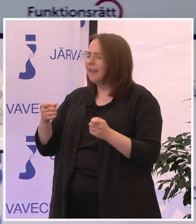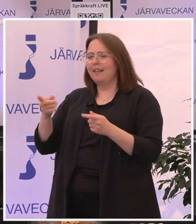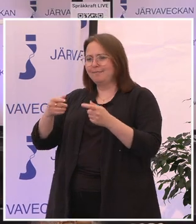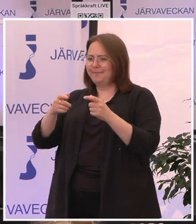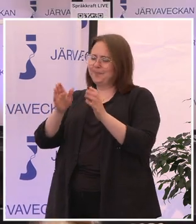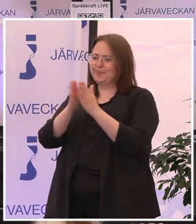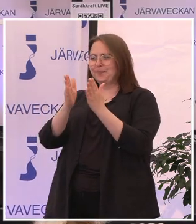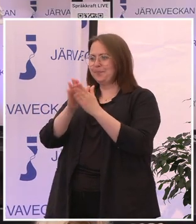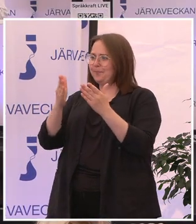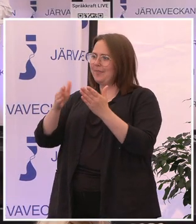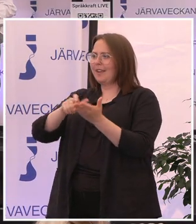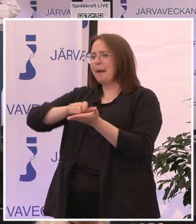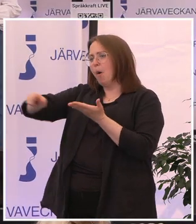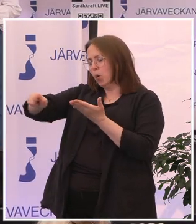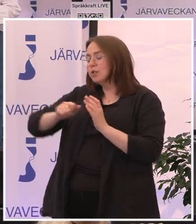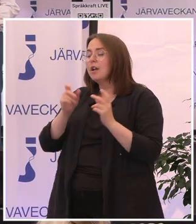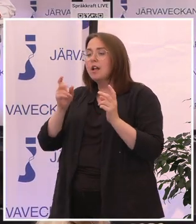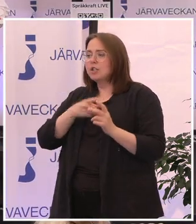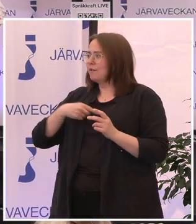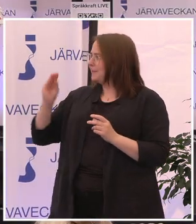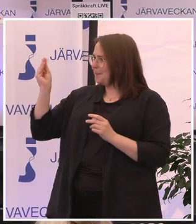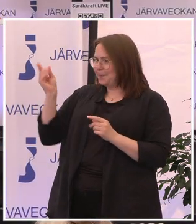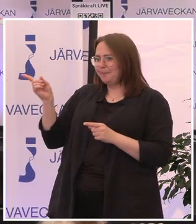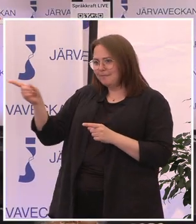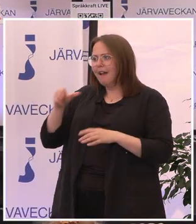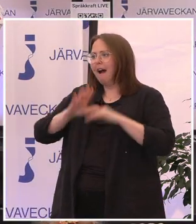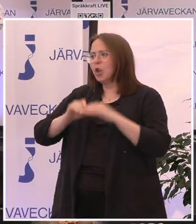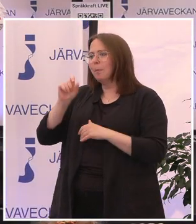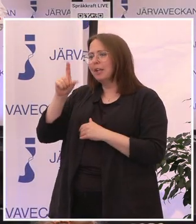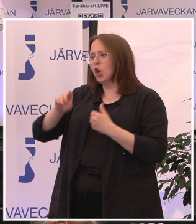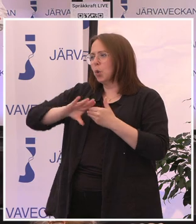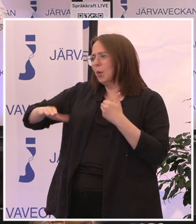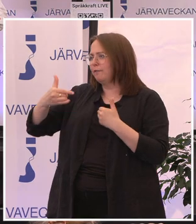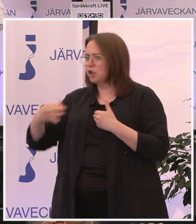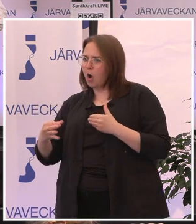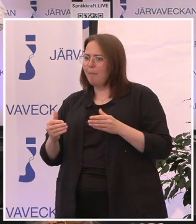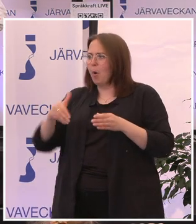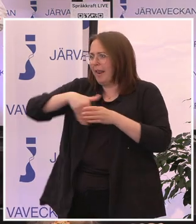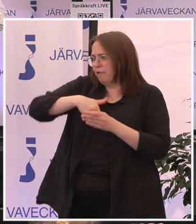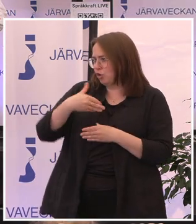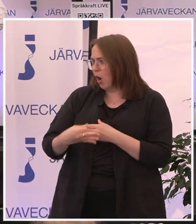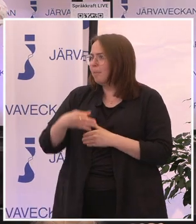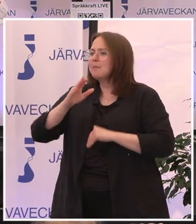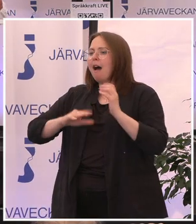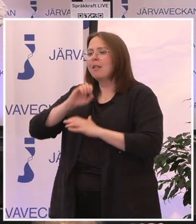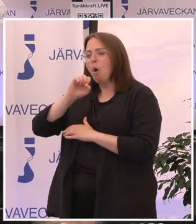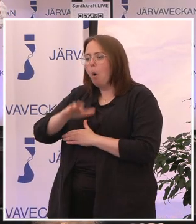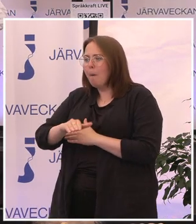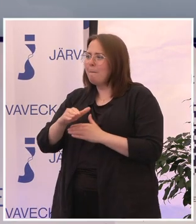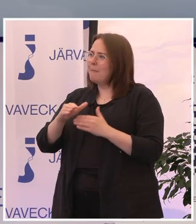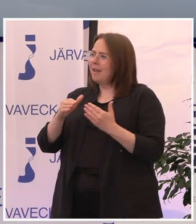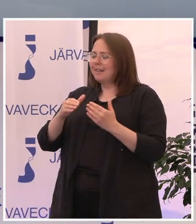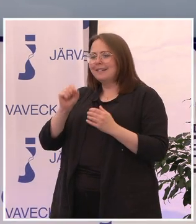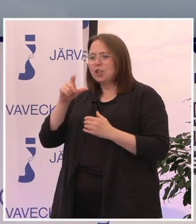rapport som vi håller upp där från digitalt utanförskap till digitalt innanförskap som beskriver den digitala